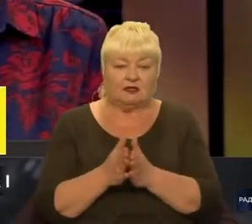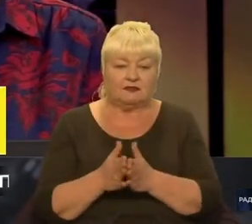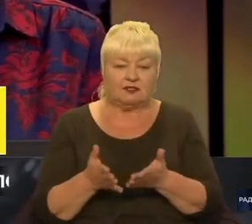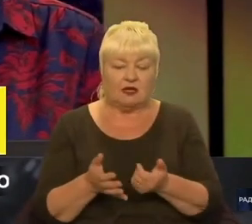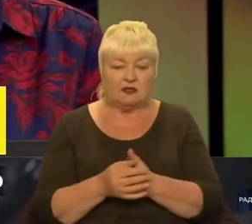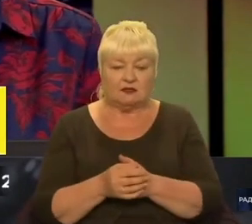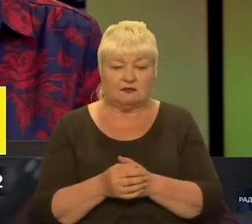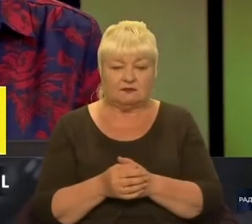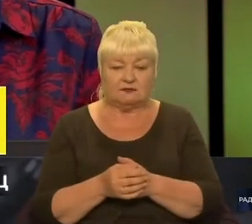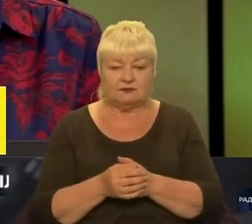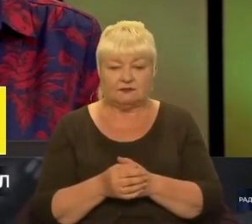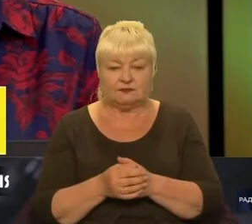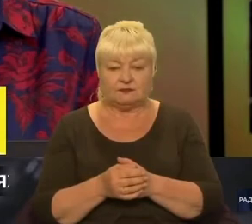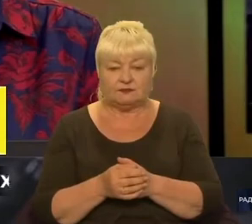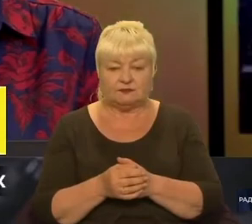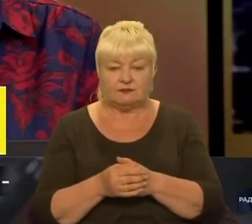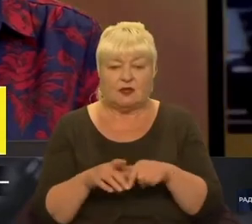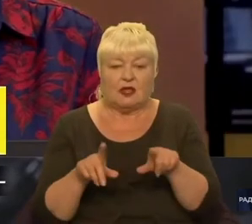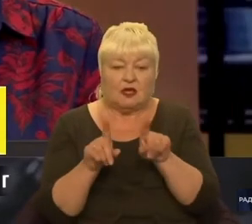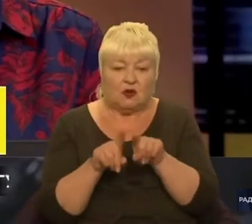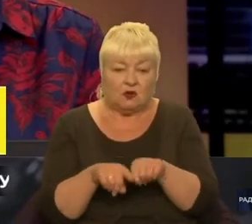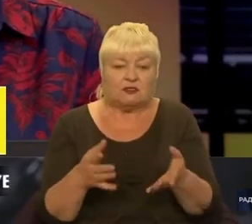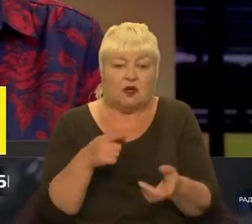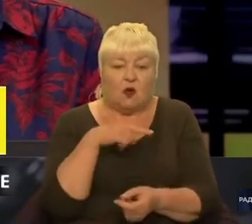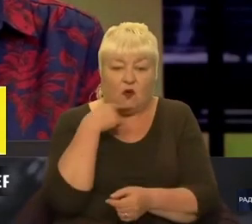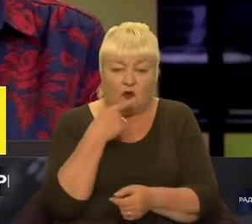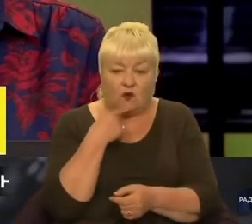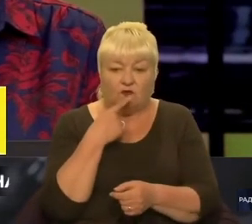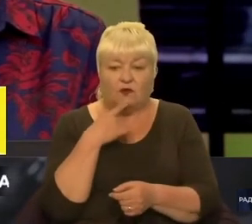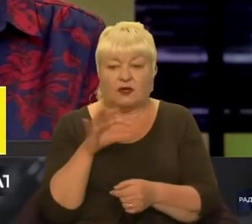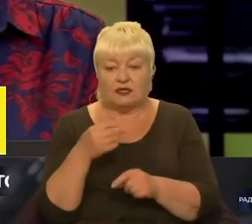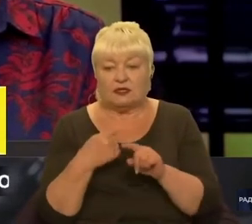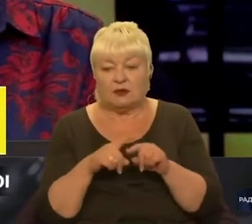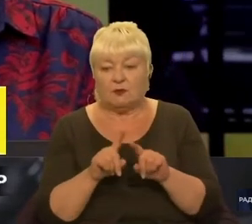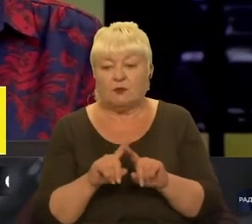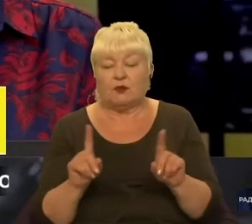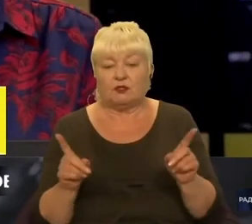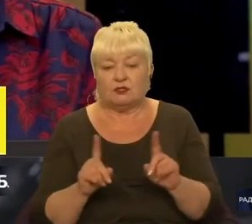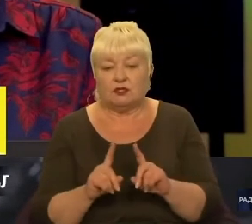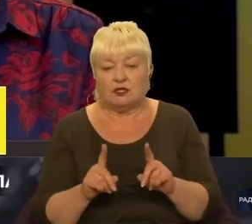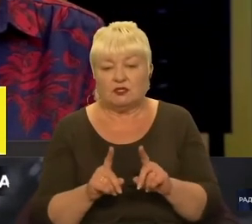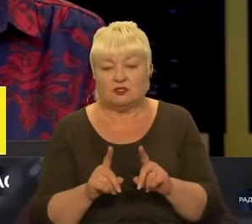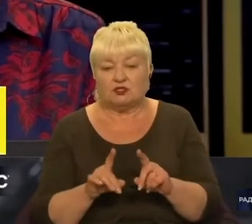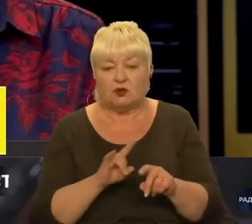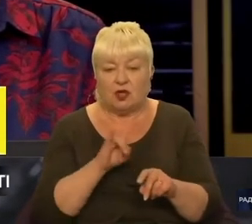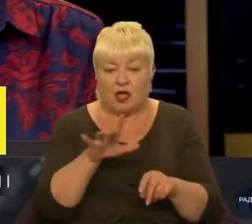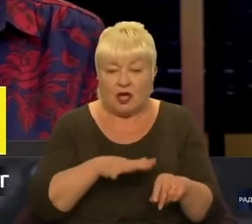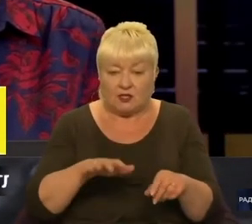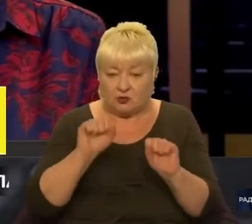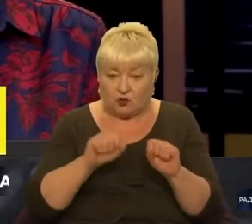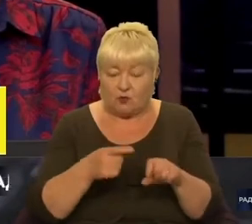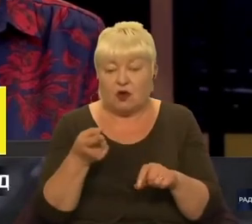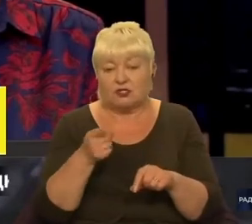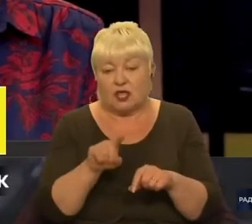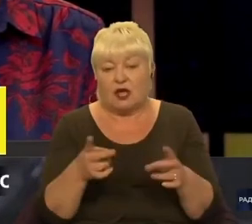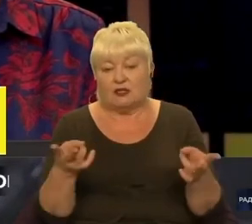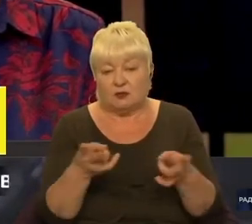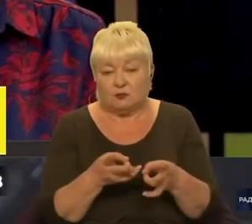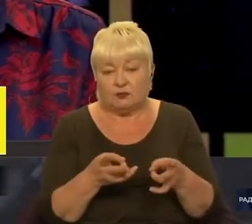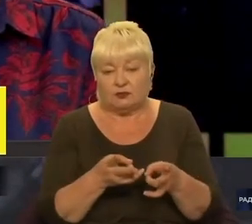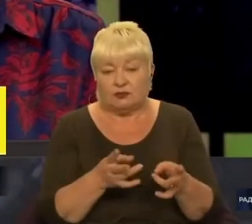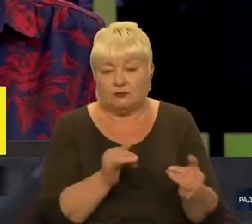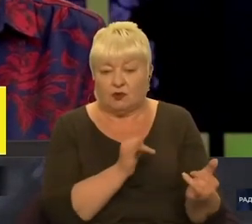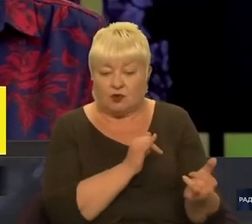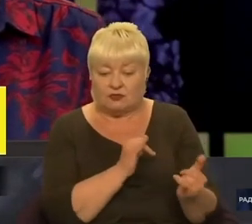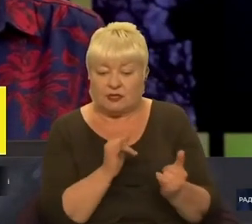басейном. Ось таким чином, говорити про те, що парадром потрібні можна, але потрібно забезпечувати, по-перше, їх захист